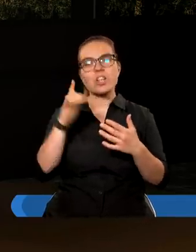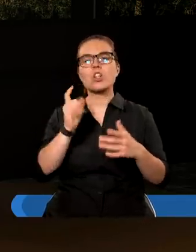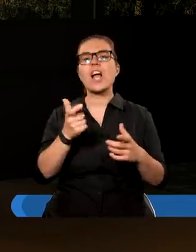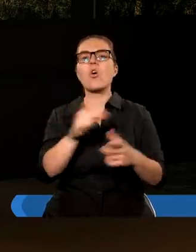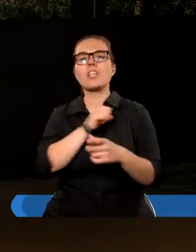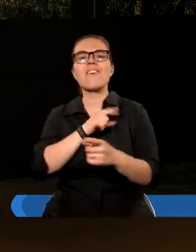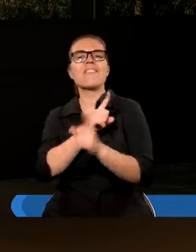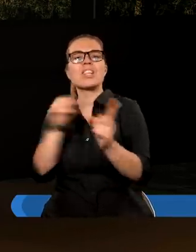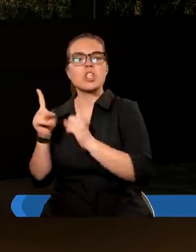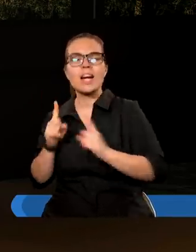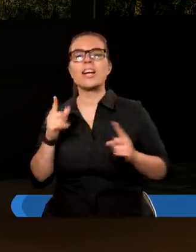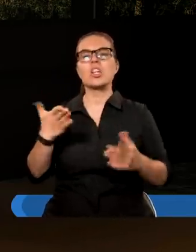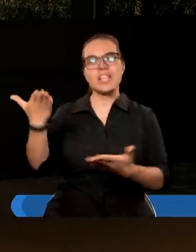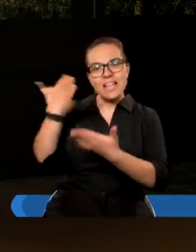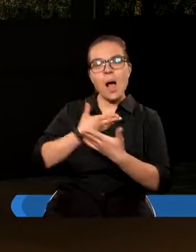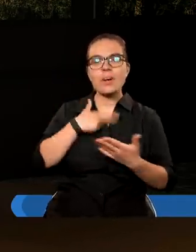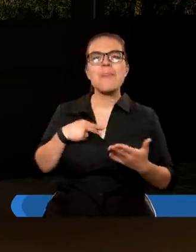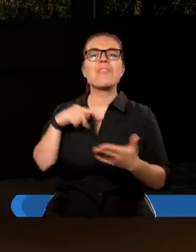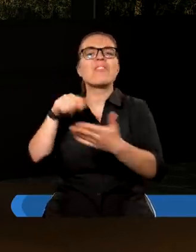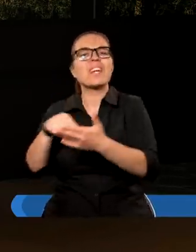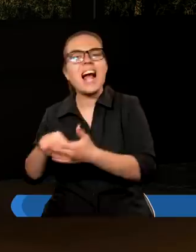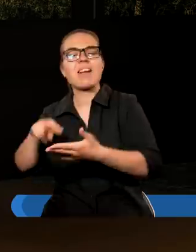o tym, że Panie dałeś nam wiele wskazówek.